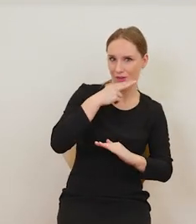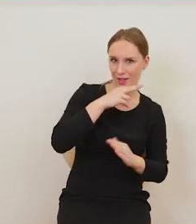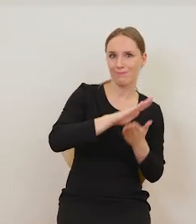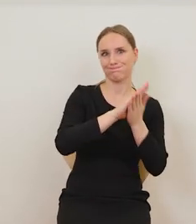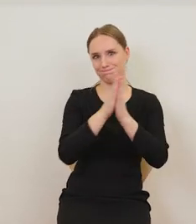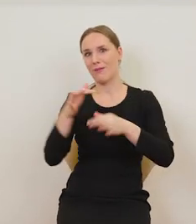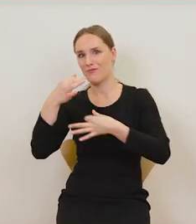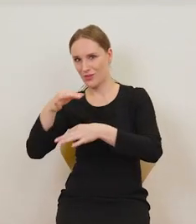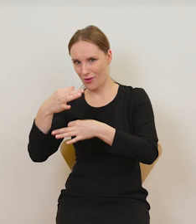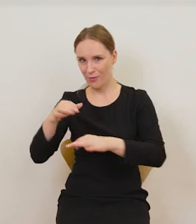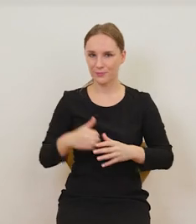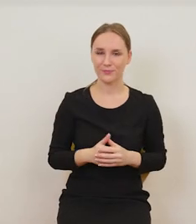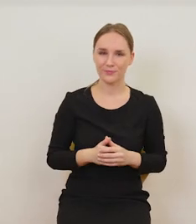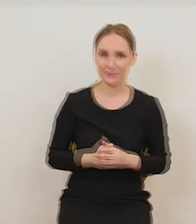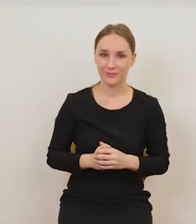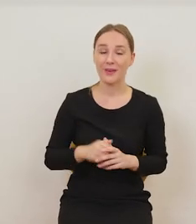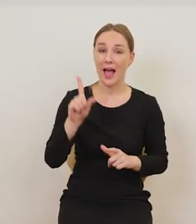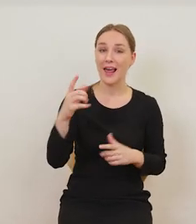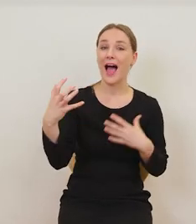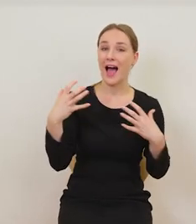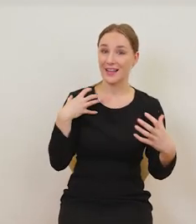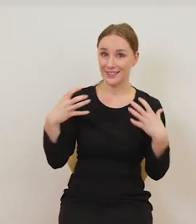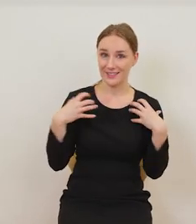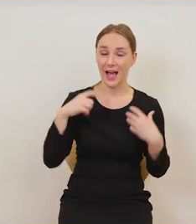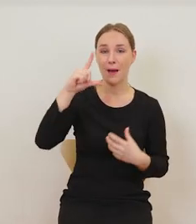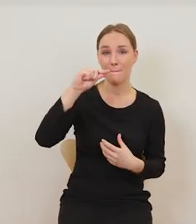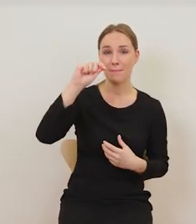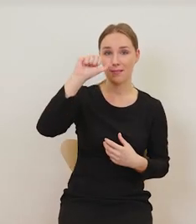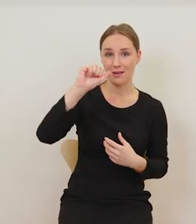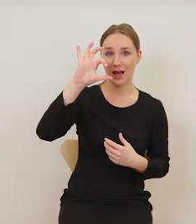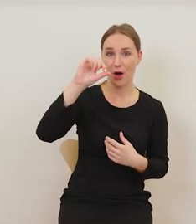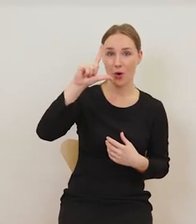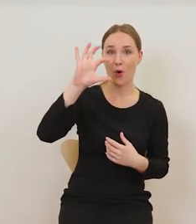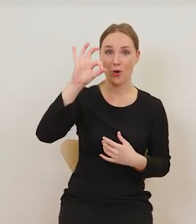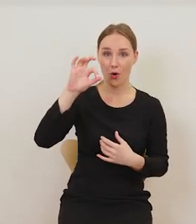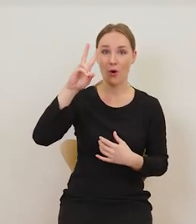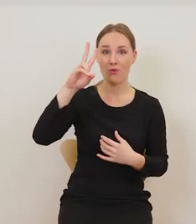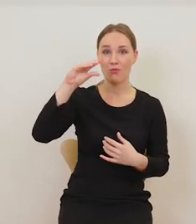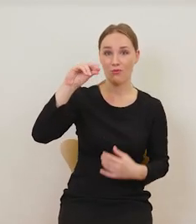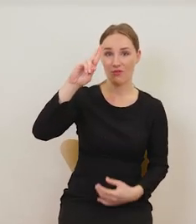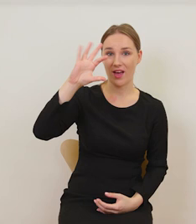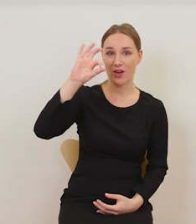Ale artysta Paolo Veronese, znakomity Włoch,